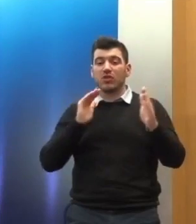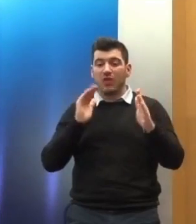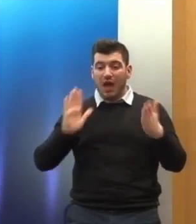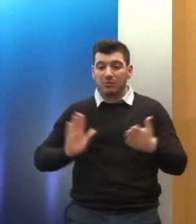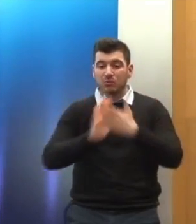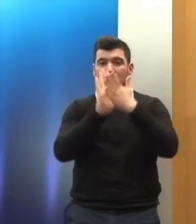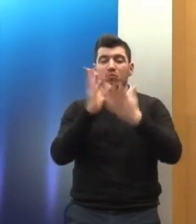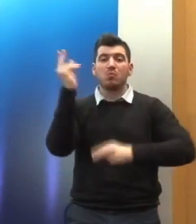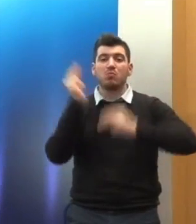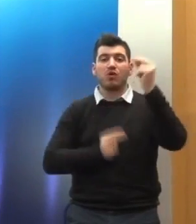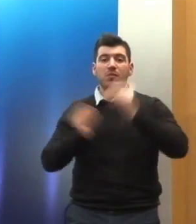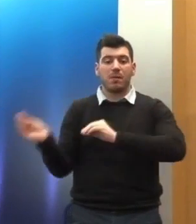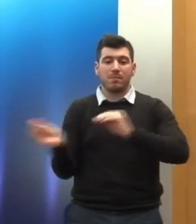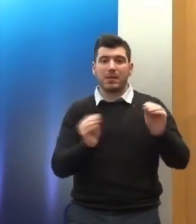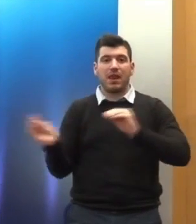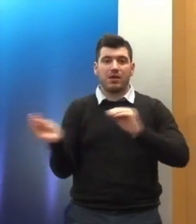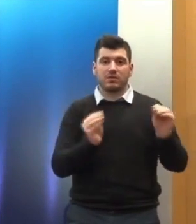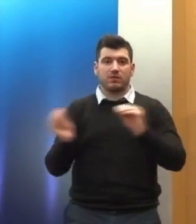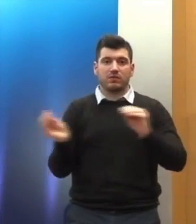προσφυγικού ζητήματος στους τελευταίους μήνες